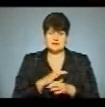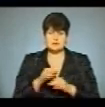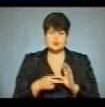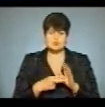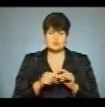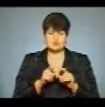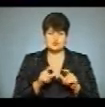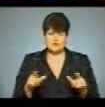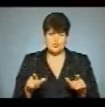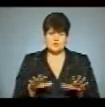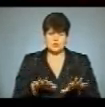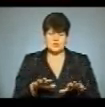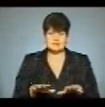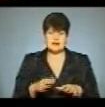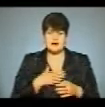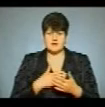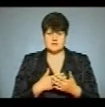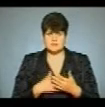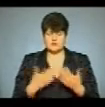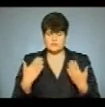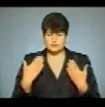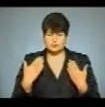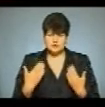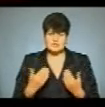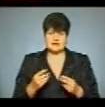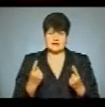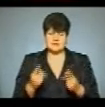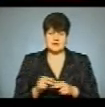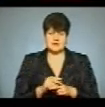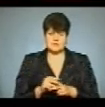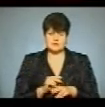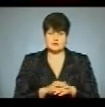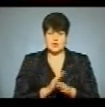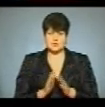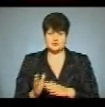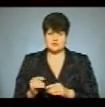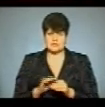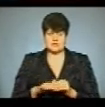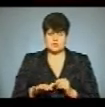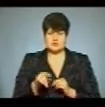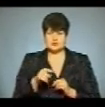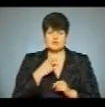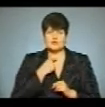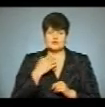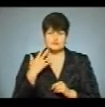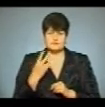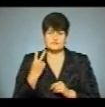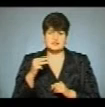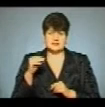школи – локація активного відпочинку підростаючого покоління «Капітальний ремонт благоустрою території». За нього проголосували